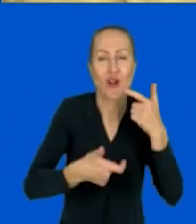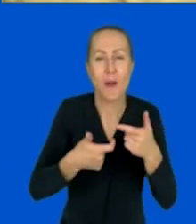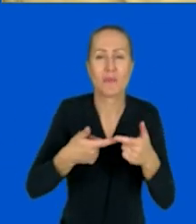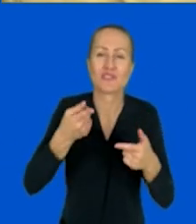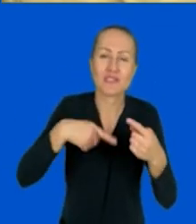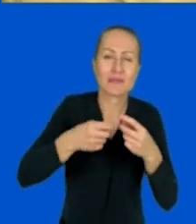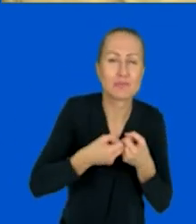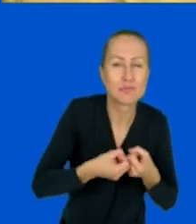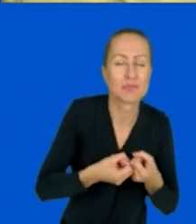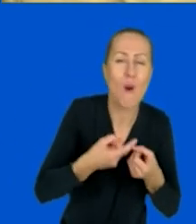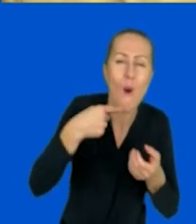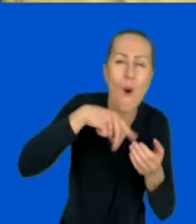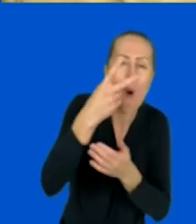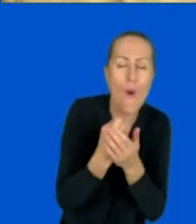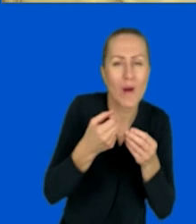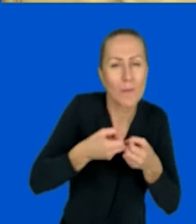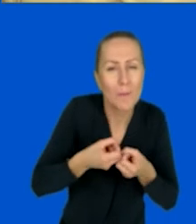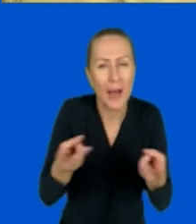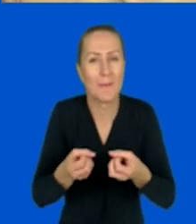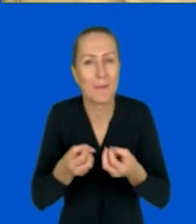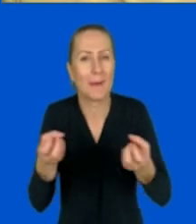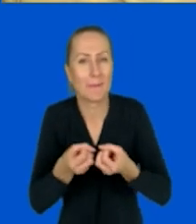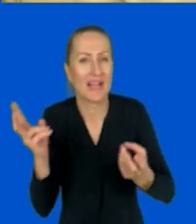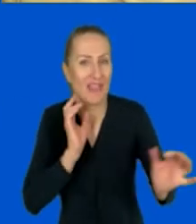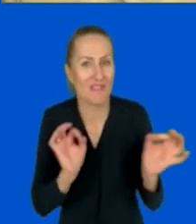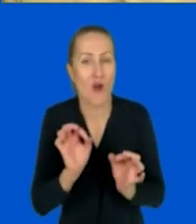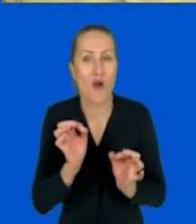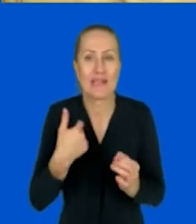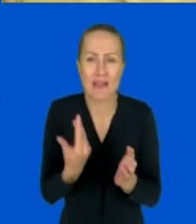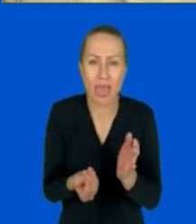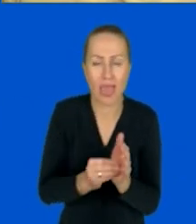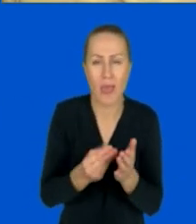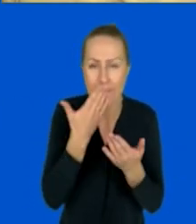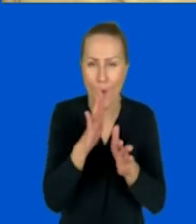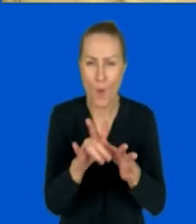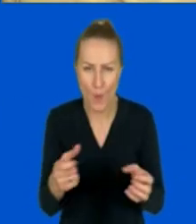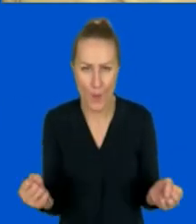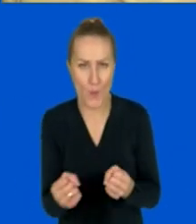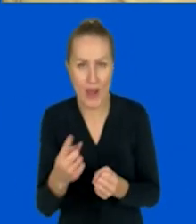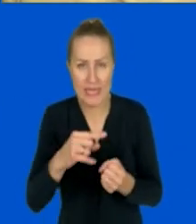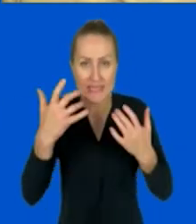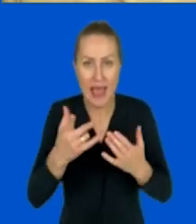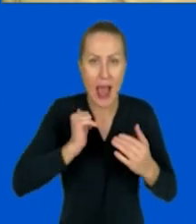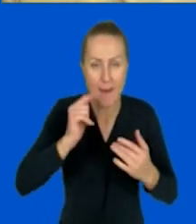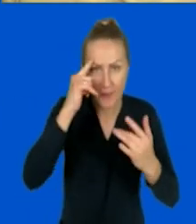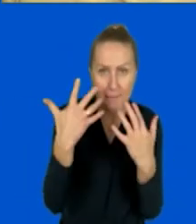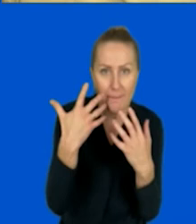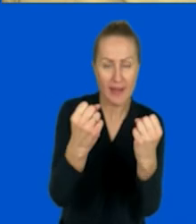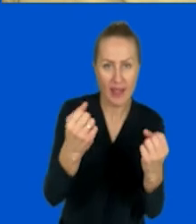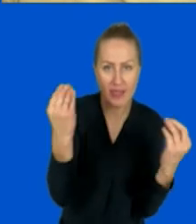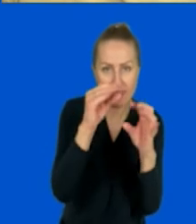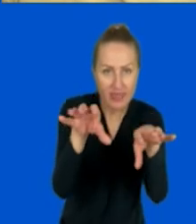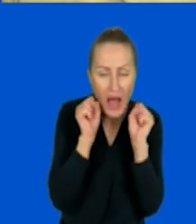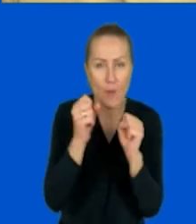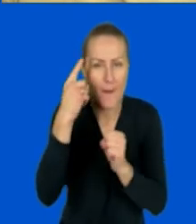chcemy wzmocnić albo które chcemy, żeby nasi uczestnicy się ich nauczyli albo żeby lepiej